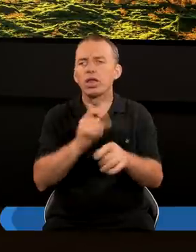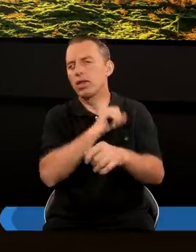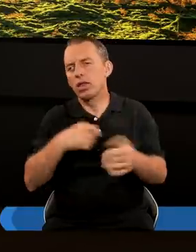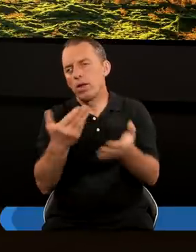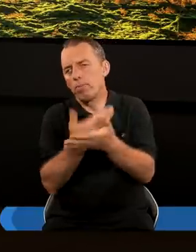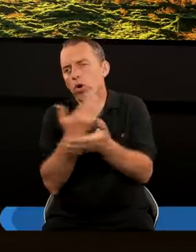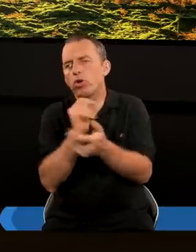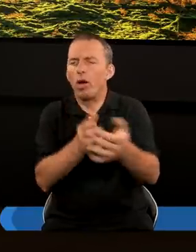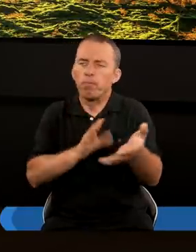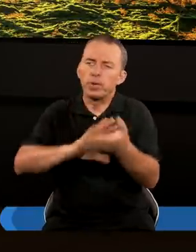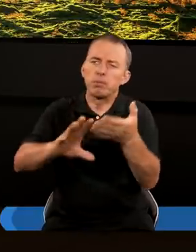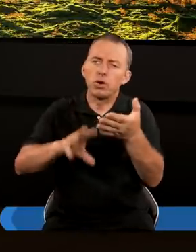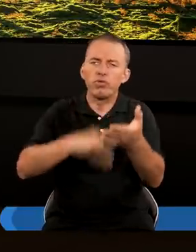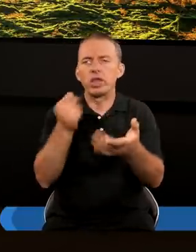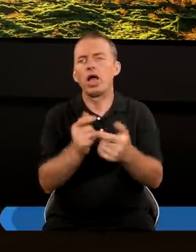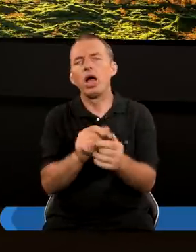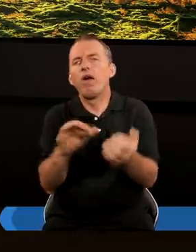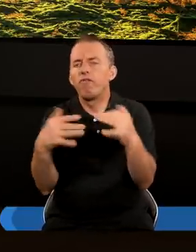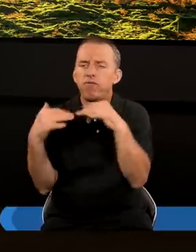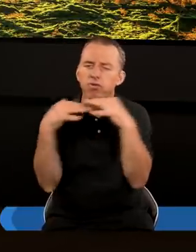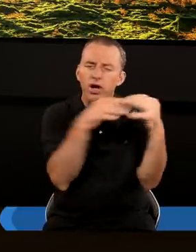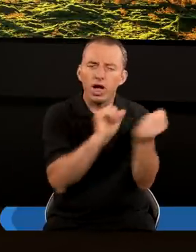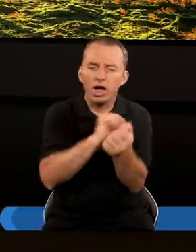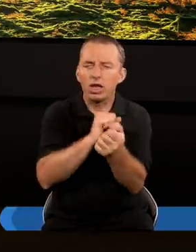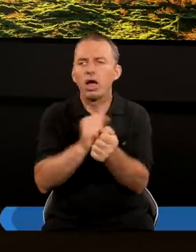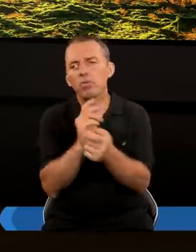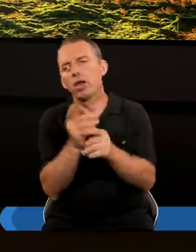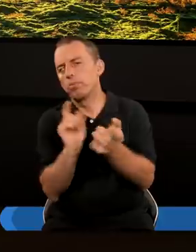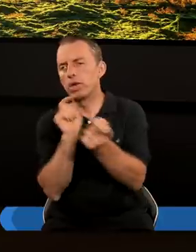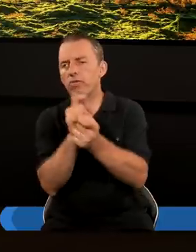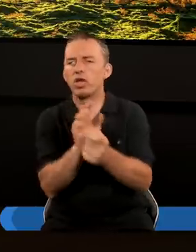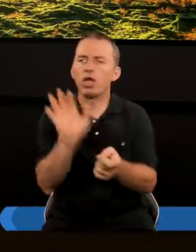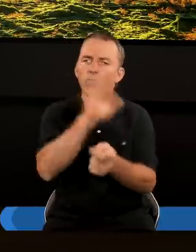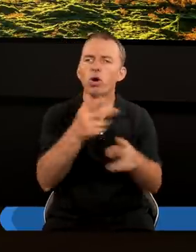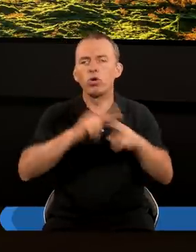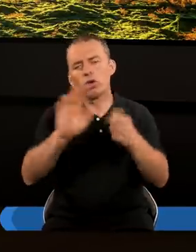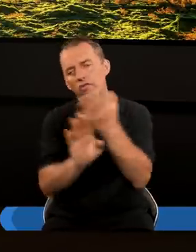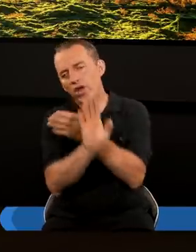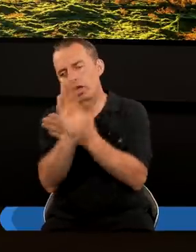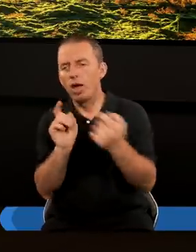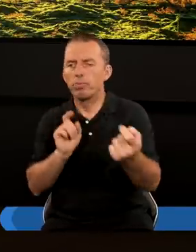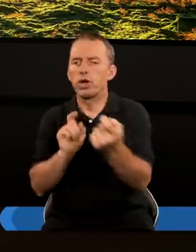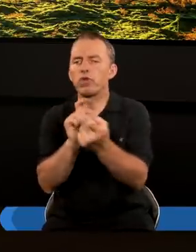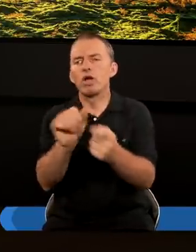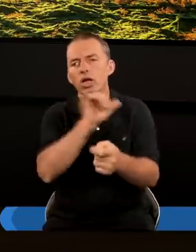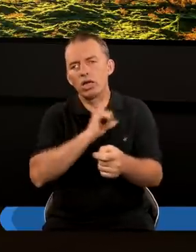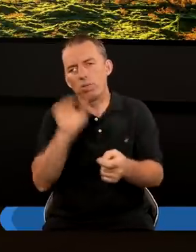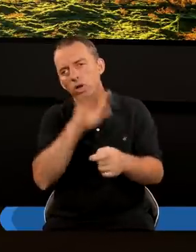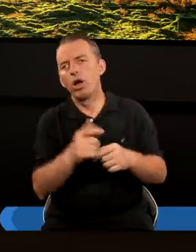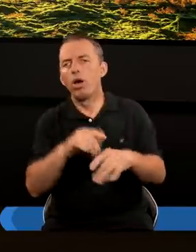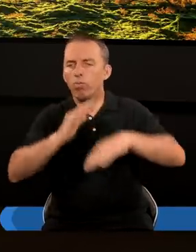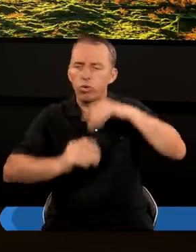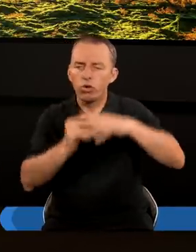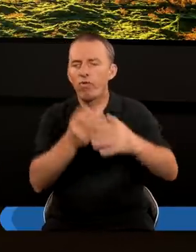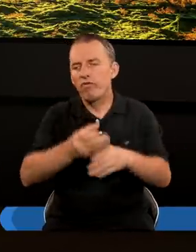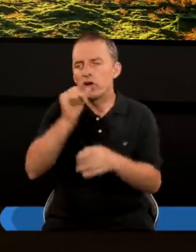od samego początku Pisma Świętego Walka pomiędzy Przeciwnikiem Boga Który występuje Przeciwko samemu Bogu